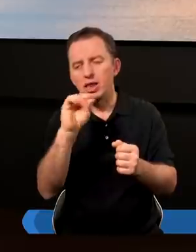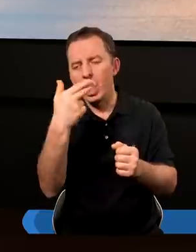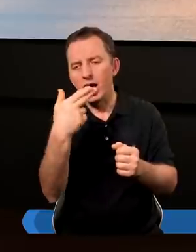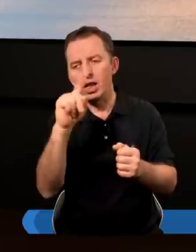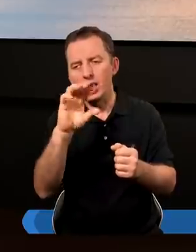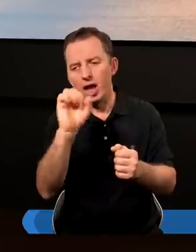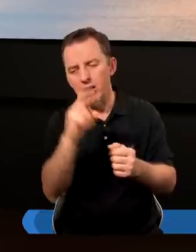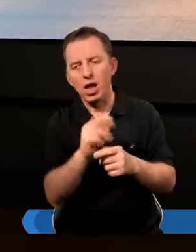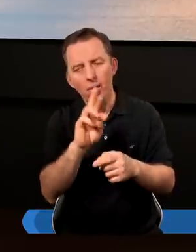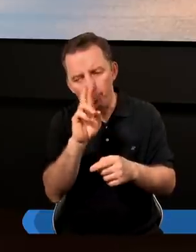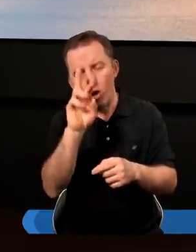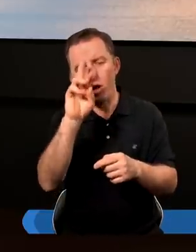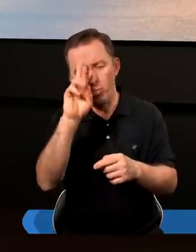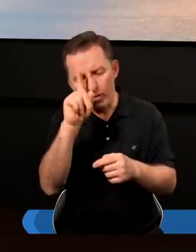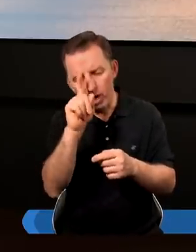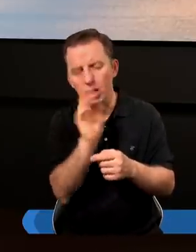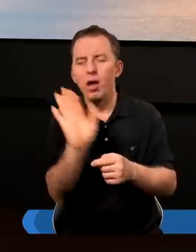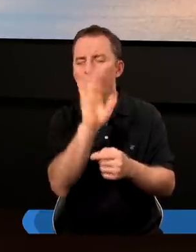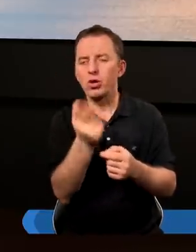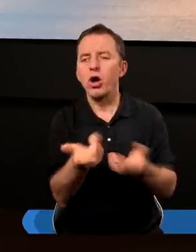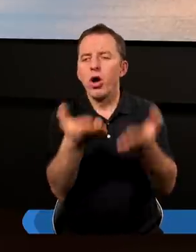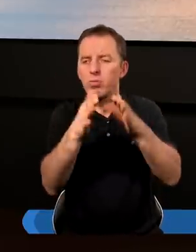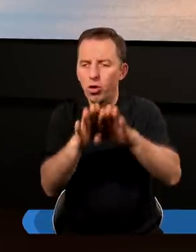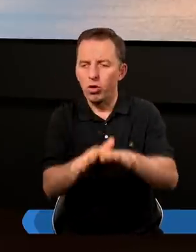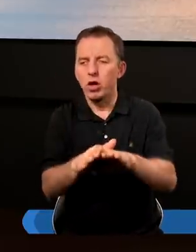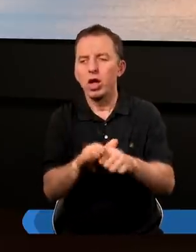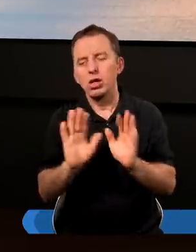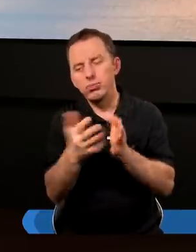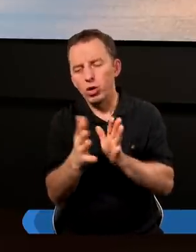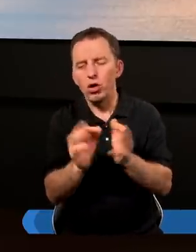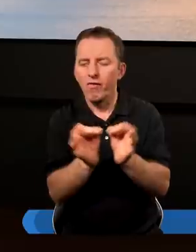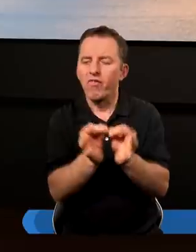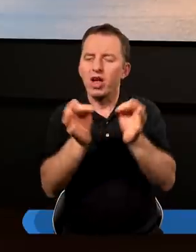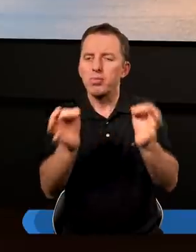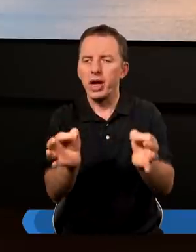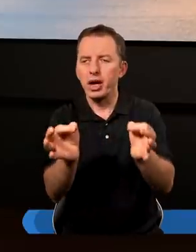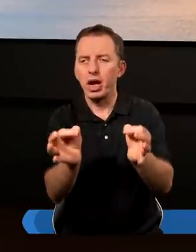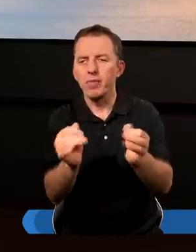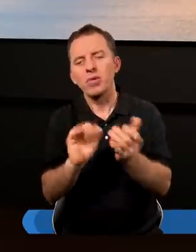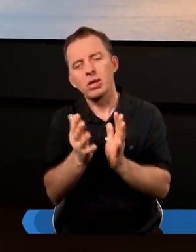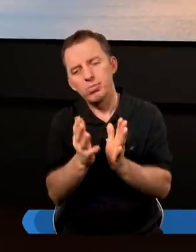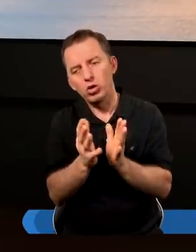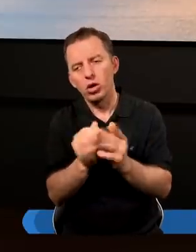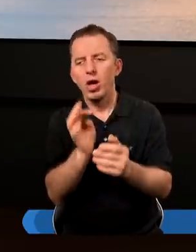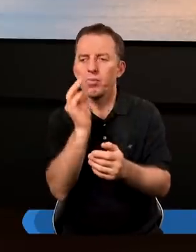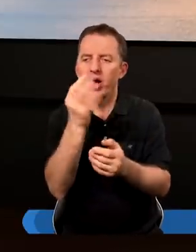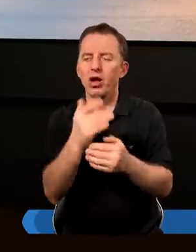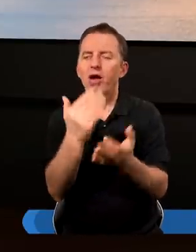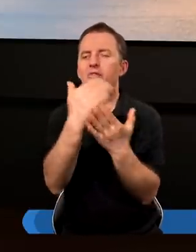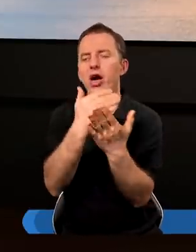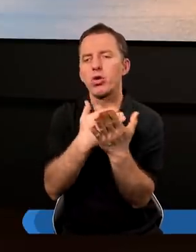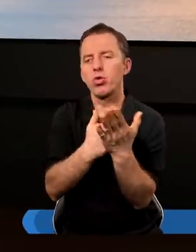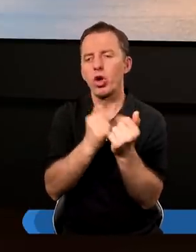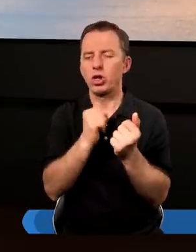do takiego pojmowania Bożego błogosławieństwa w sposób wymierny, w sposób taki bardzo